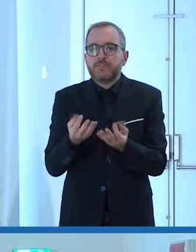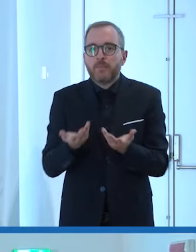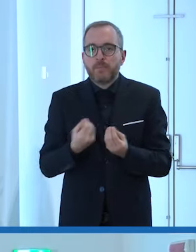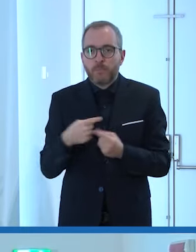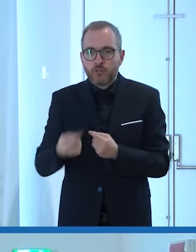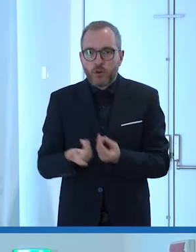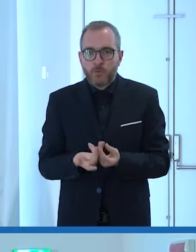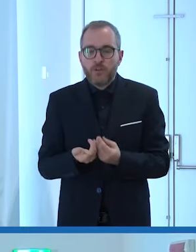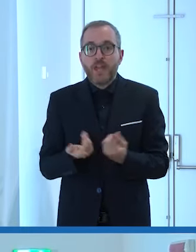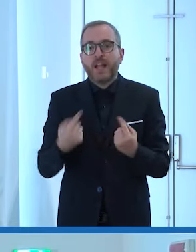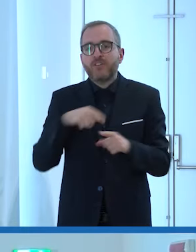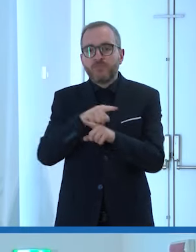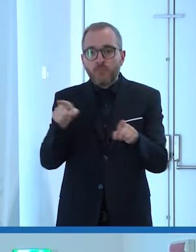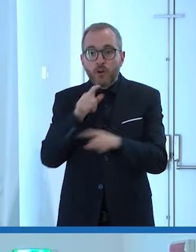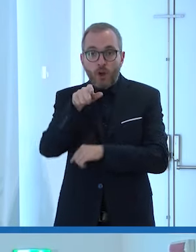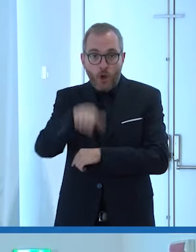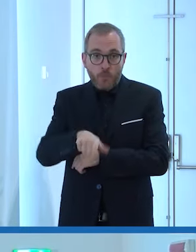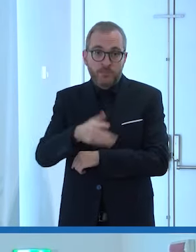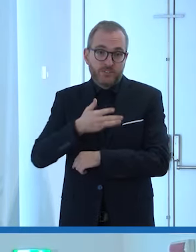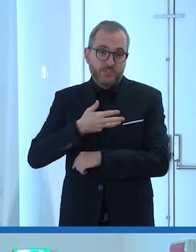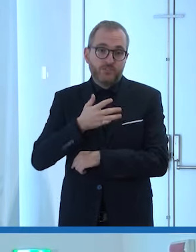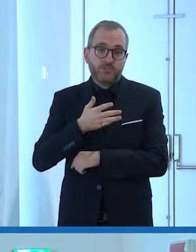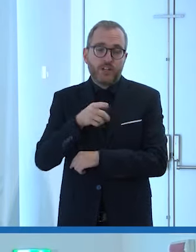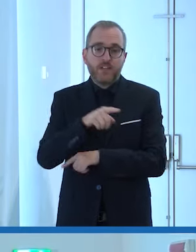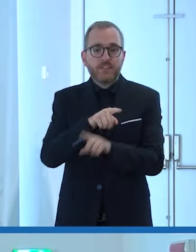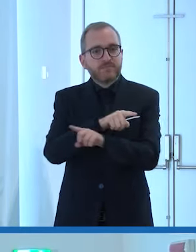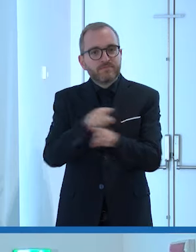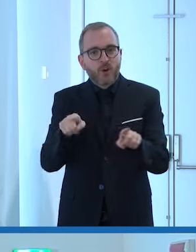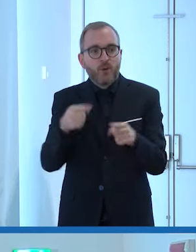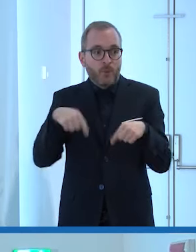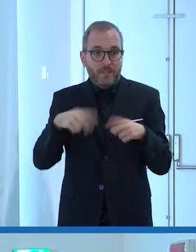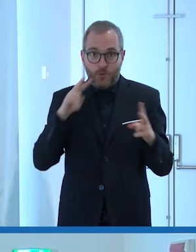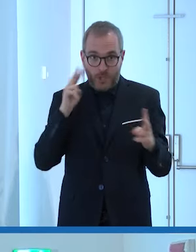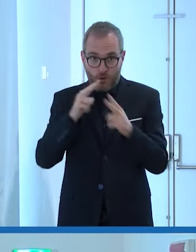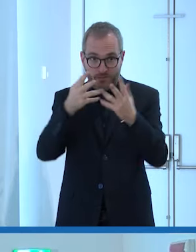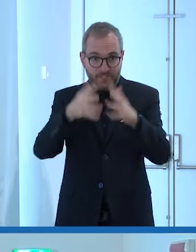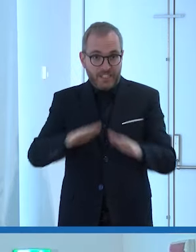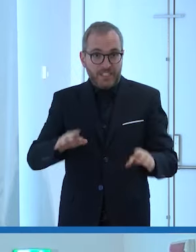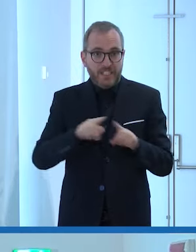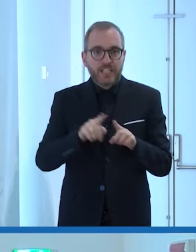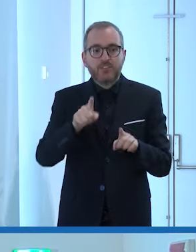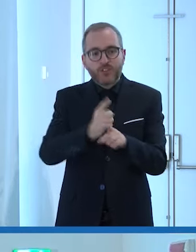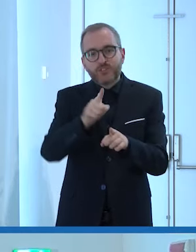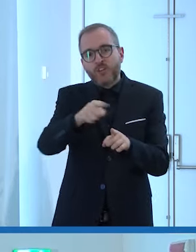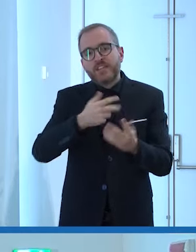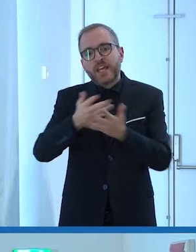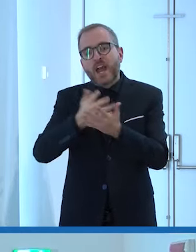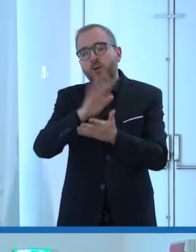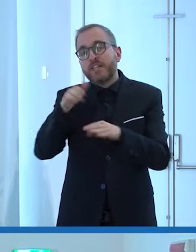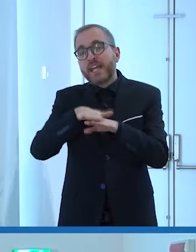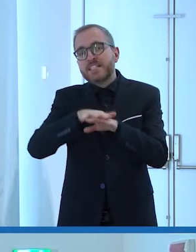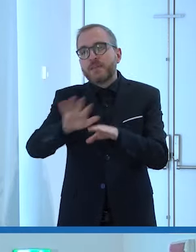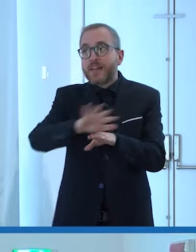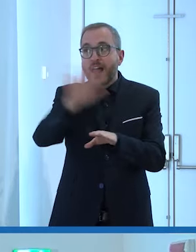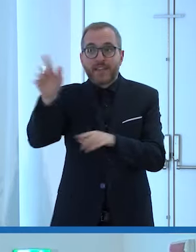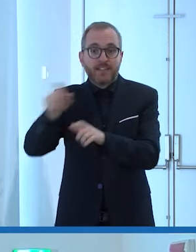un obbligo che è quello di alla fine di questa giornata di di raccontare la vostra la vostra esperienza agli